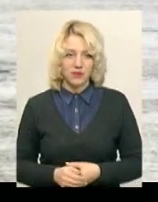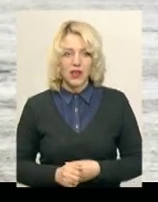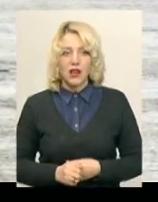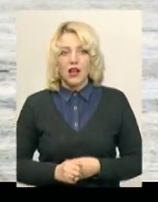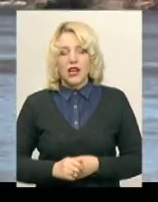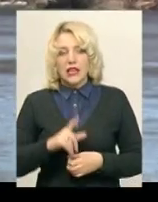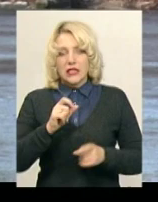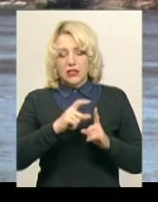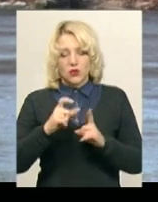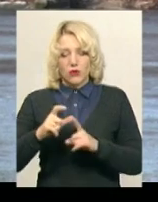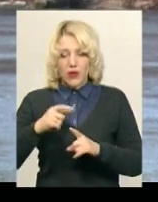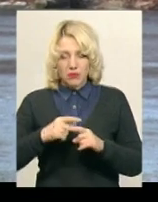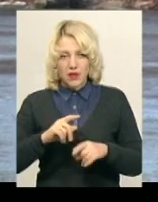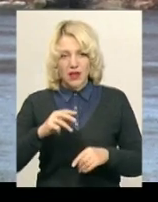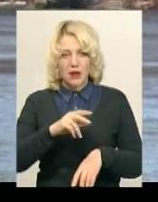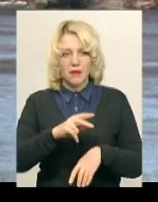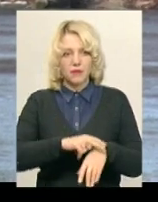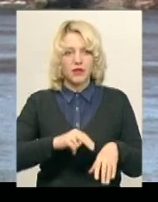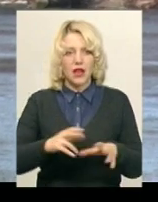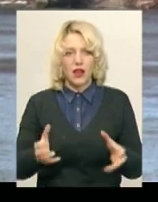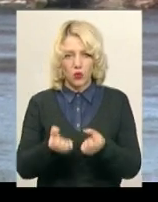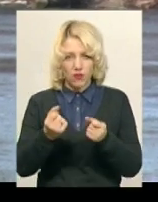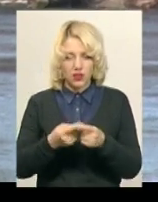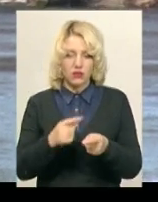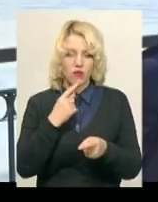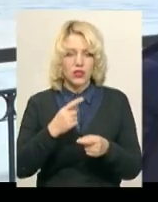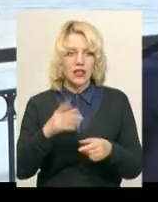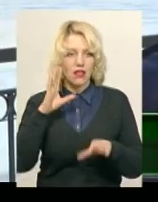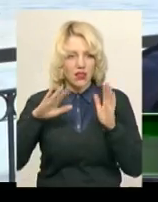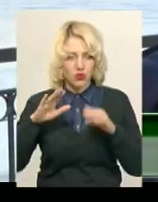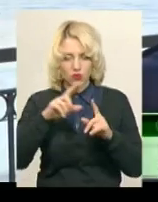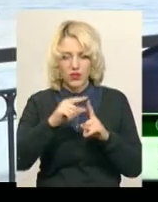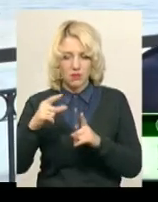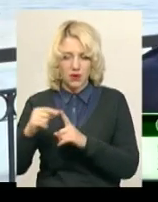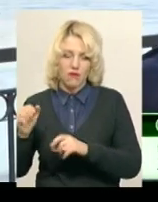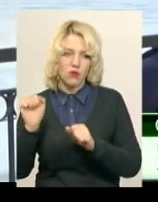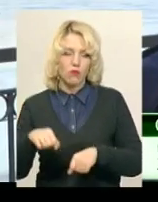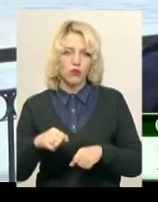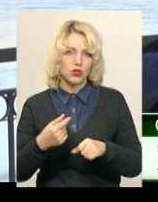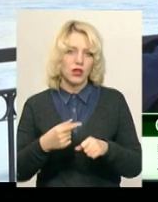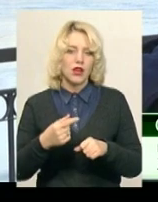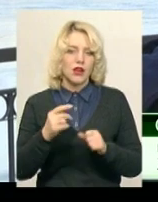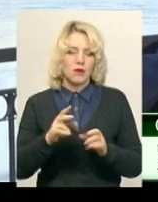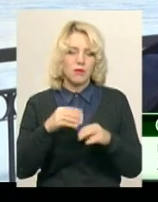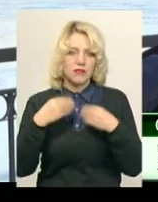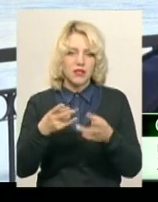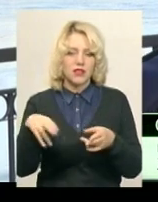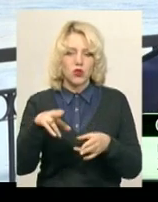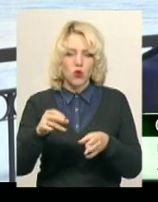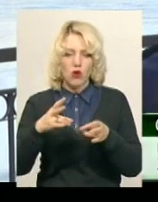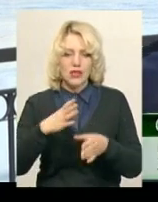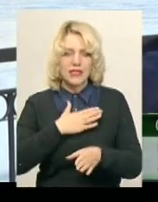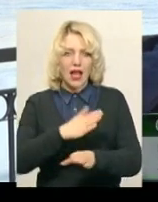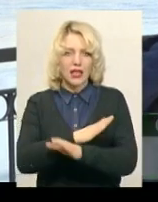Ленюка, нехтування правил поведінки на кризі може призвести до загибелі людей. У нас за минулий рік по нашій області було 8 чоловік, які